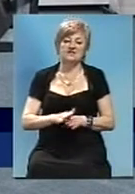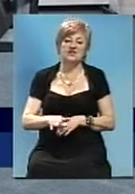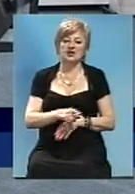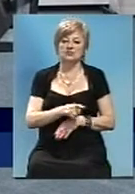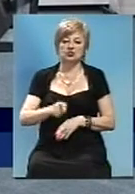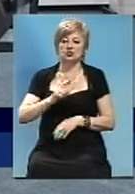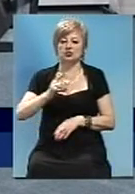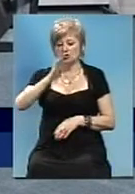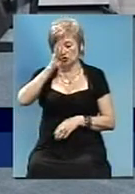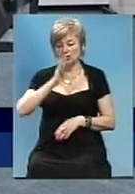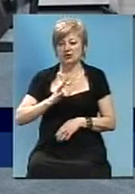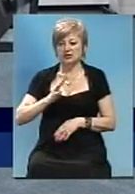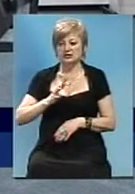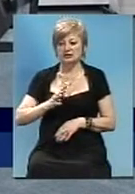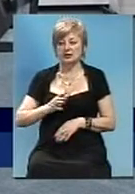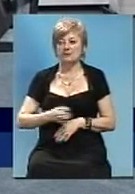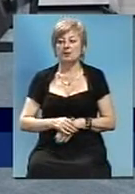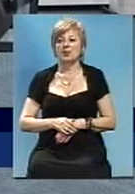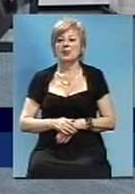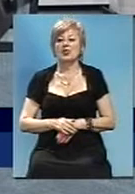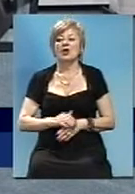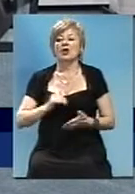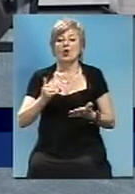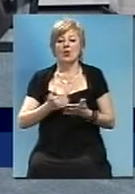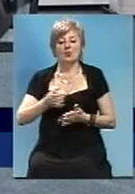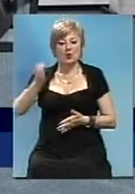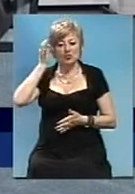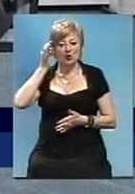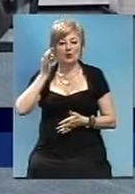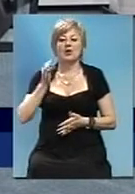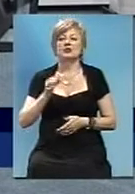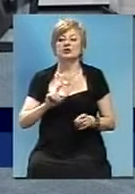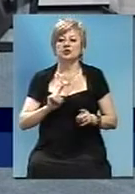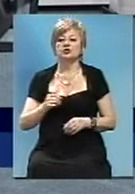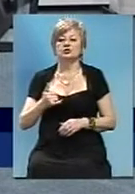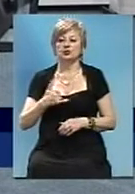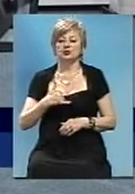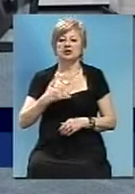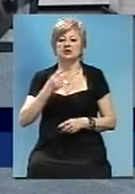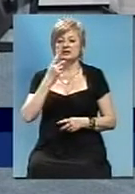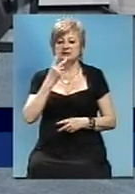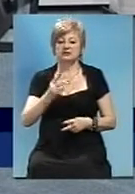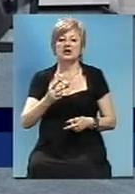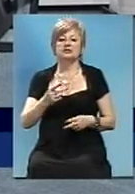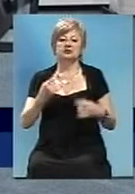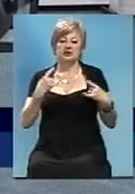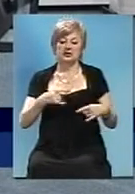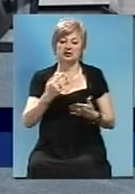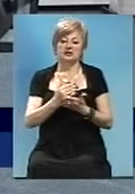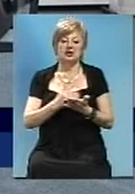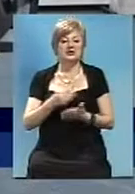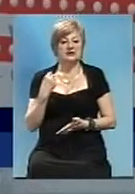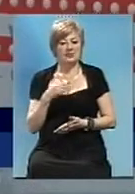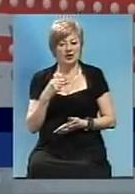трьох-чотирьох місяців. Дякую. Знову нагадаємо нашій аудиторії, що нас ви можете дивитися на телеканалі Запоріжжя.